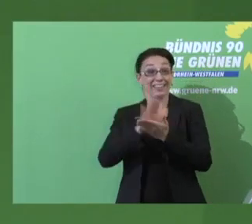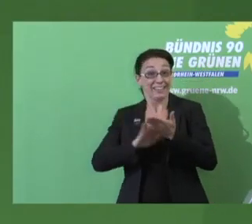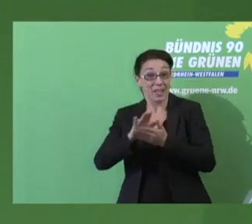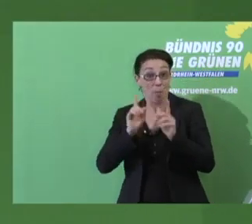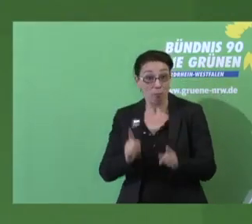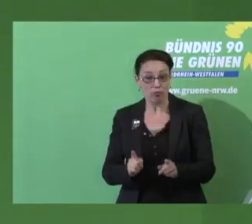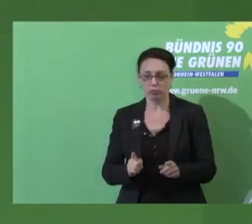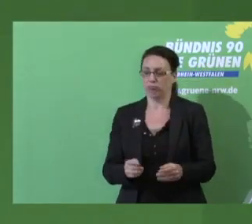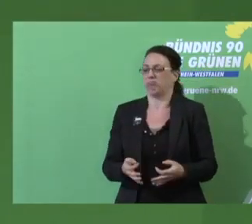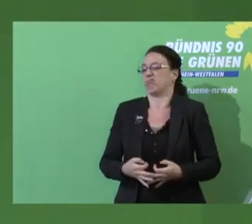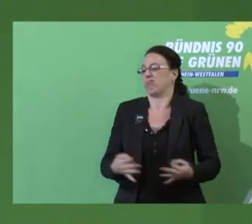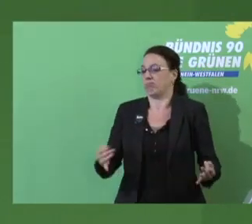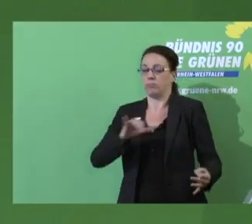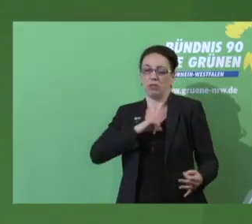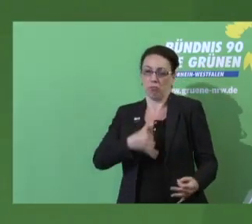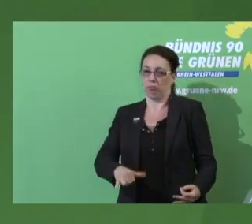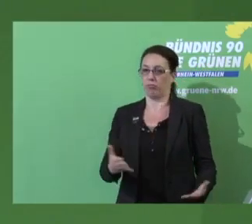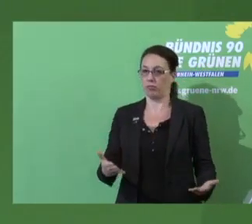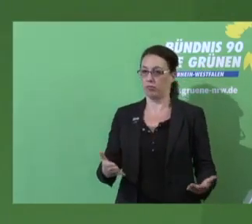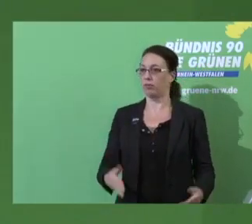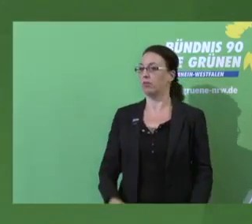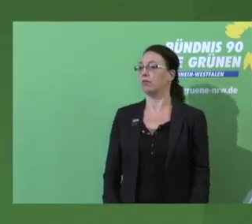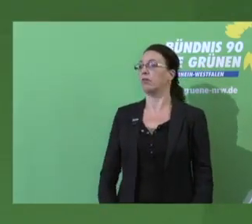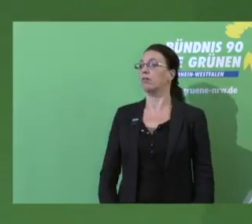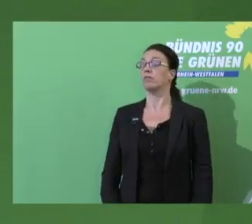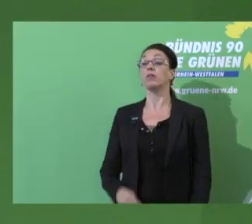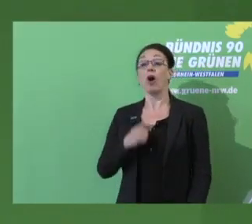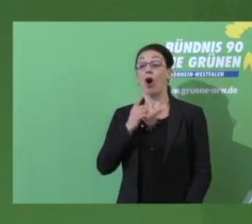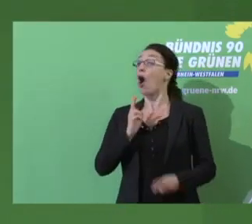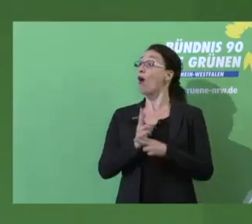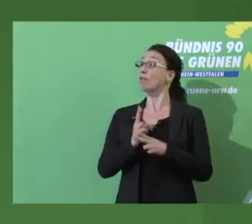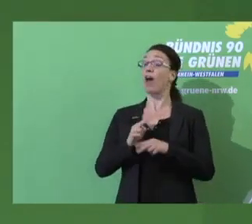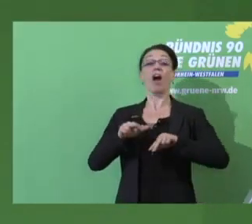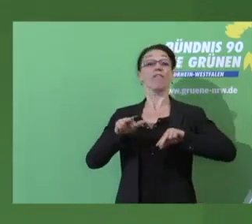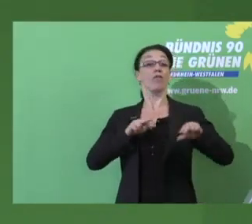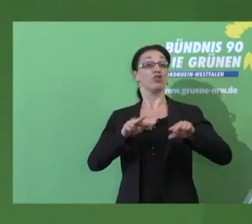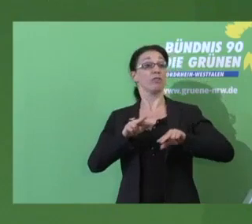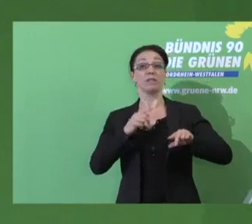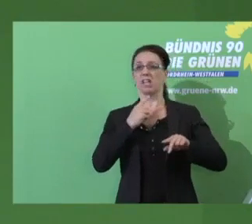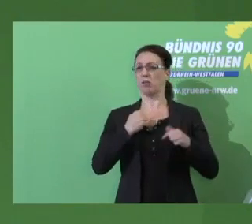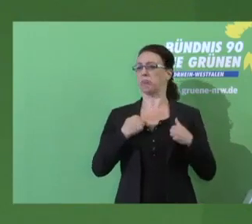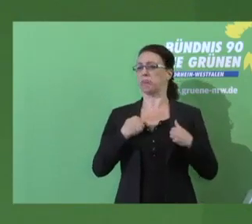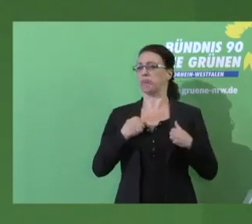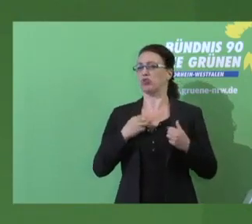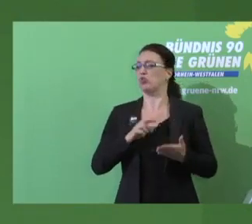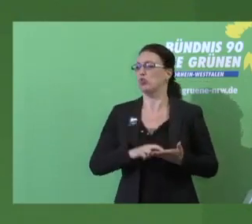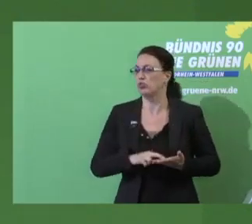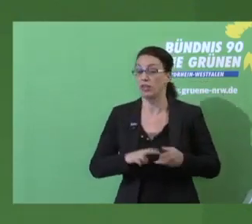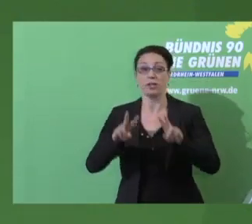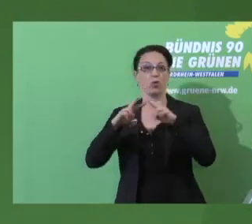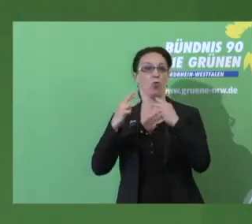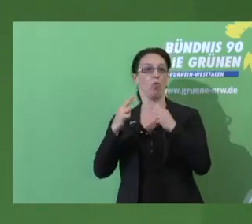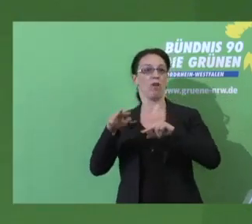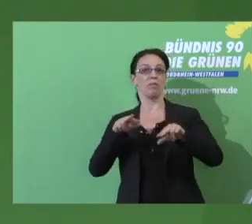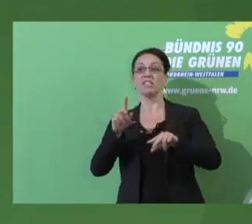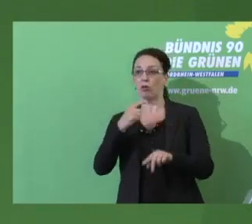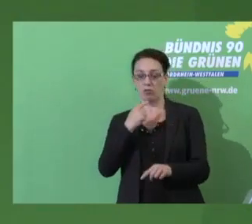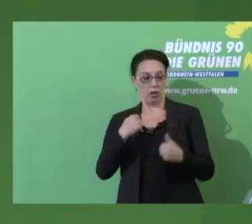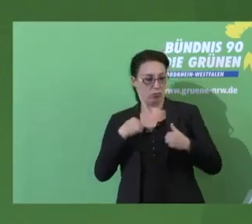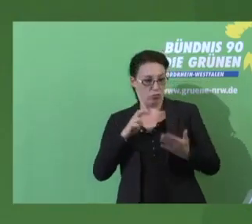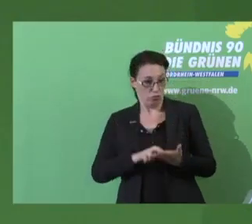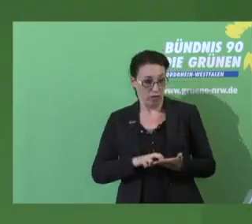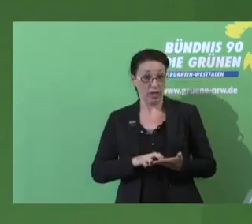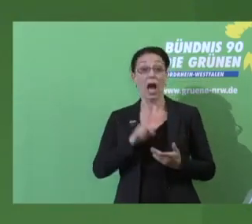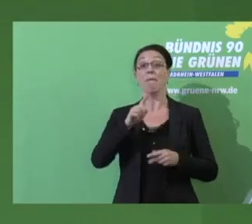Wirtschaftsminister ist, wie der Umweltminister, nicht zuständig, aber der Wirtschaftsminister hat da mehr gemacht. Er hat es als Nichtzuständiger geschafft,